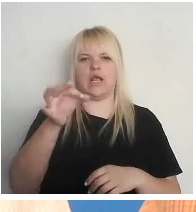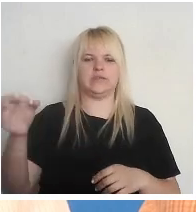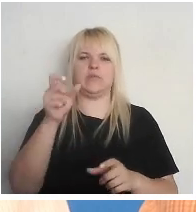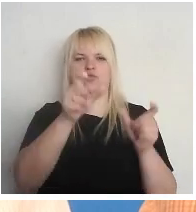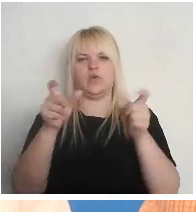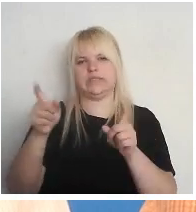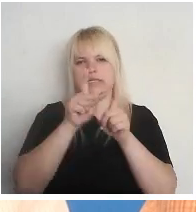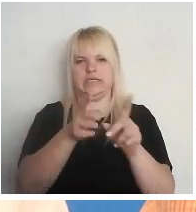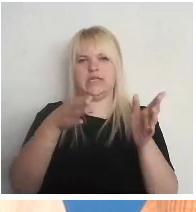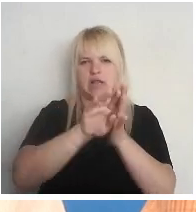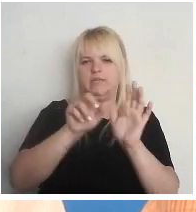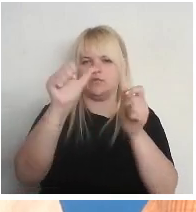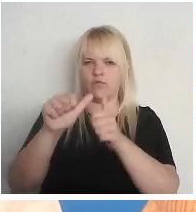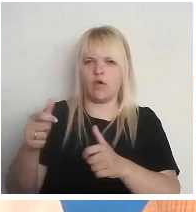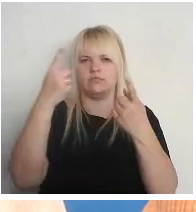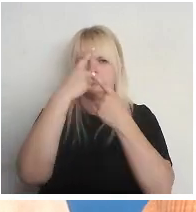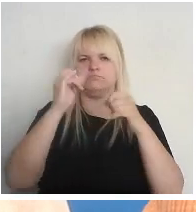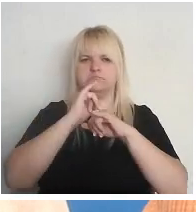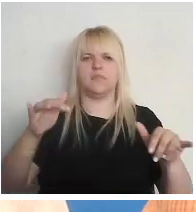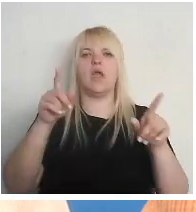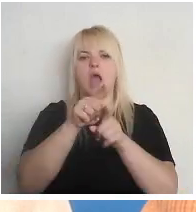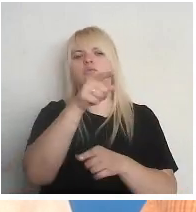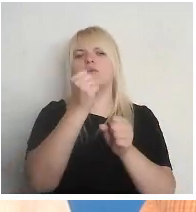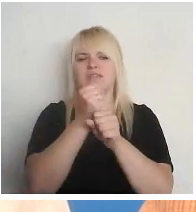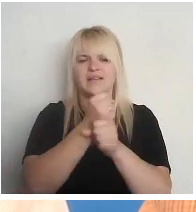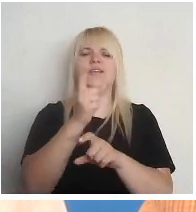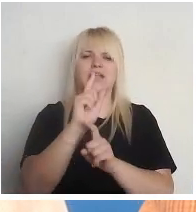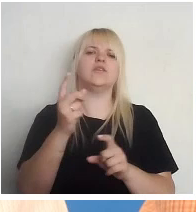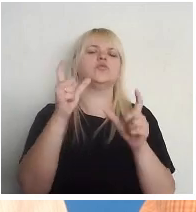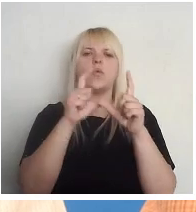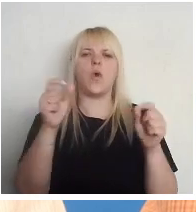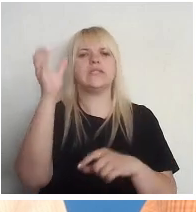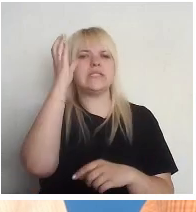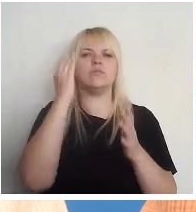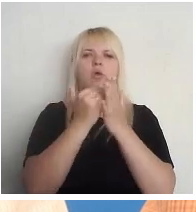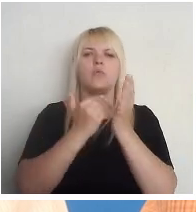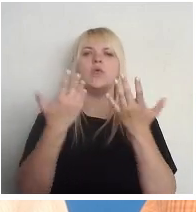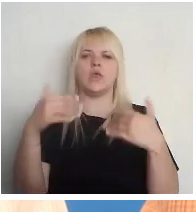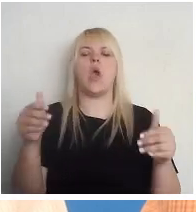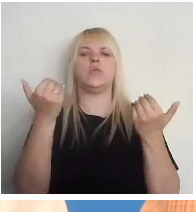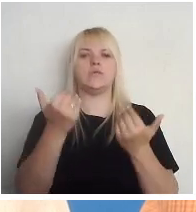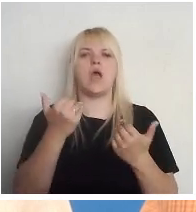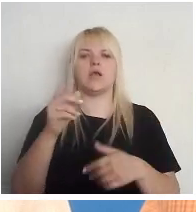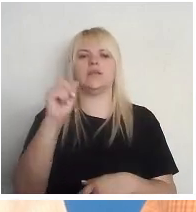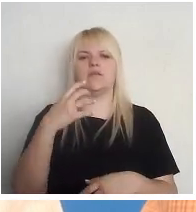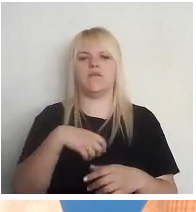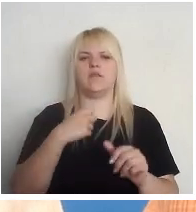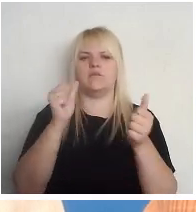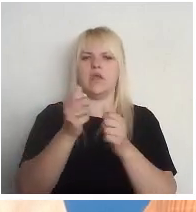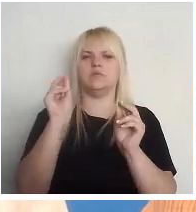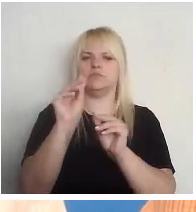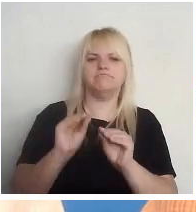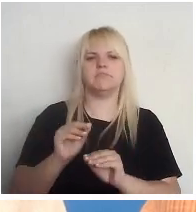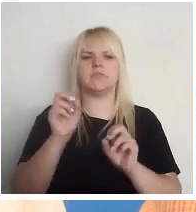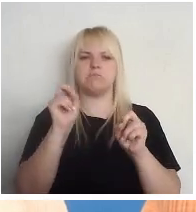līdzdalības formas. Tas jau tiek darīts, jo arī skolas izglītības programmā jau tagad ir jāveido speciāli